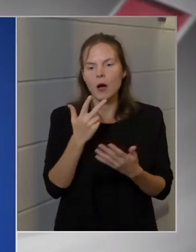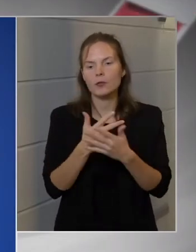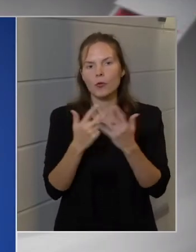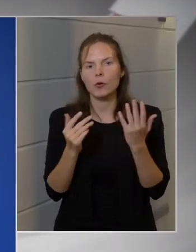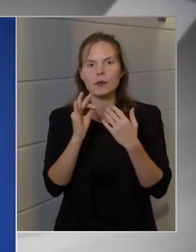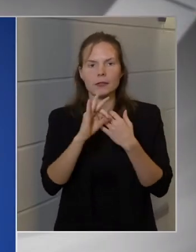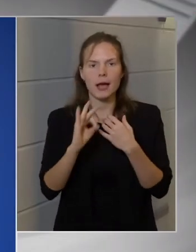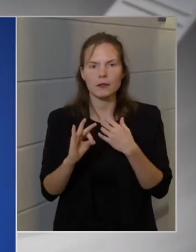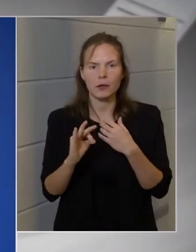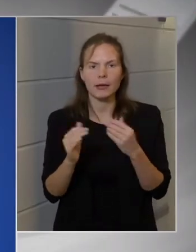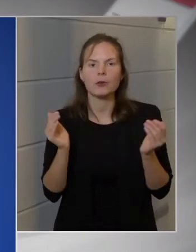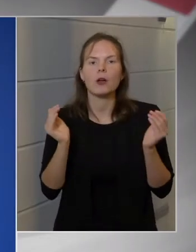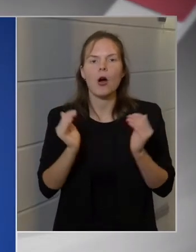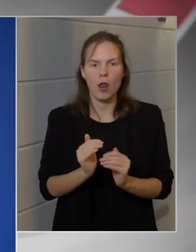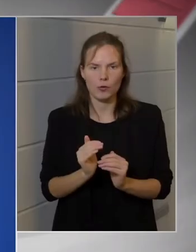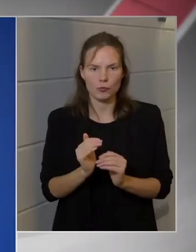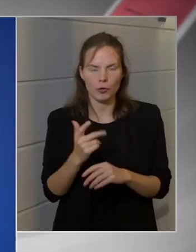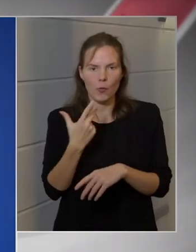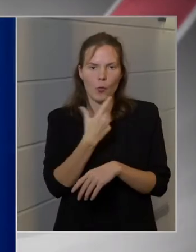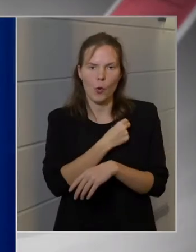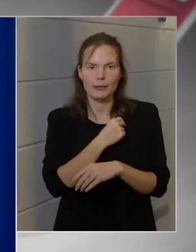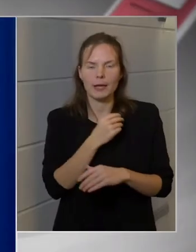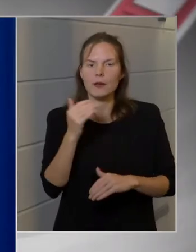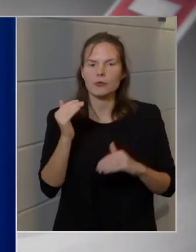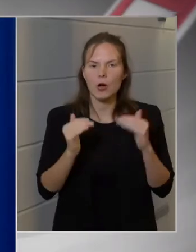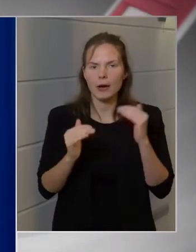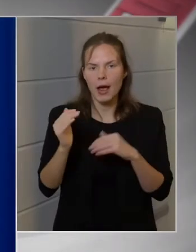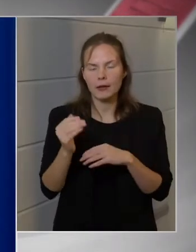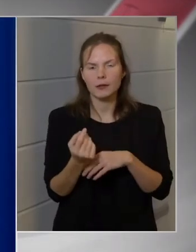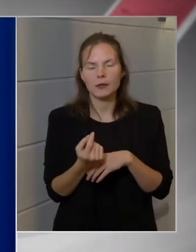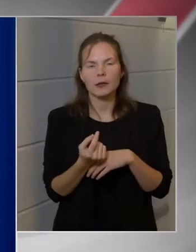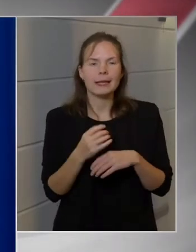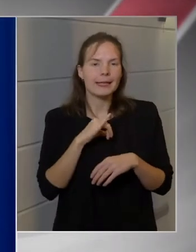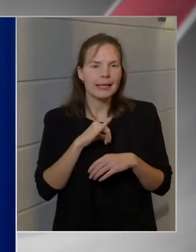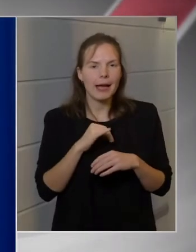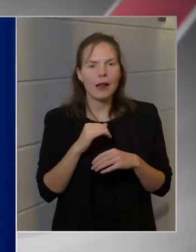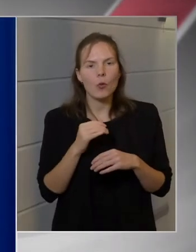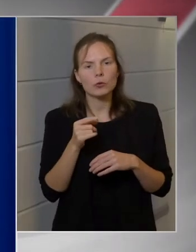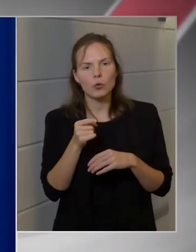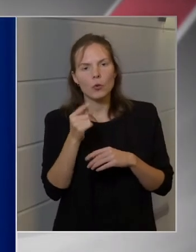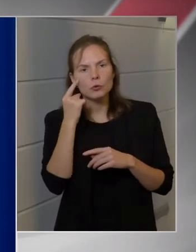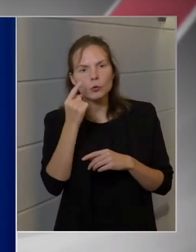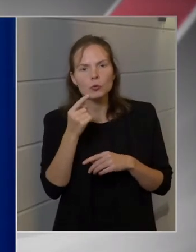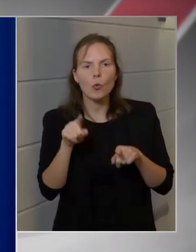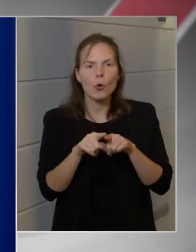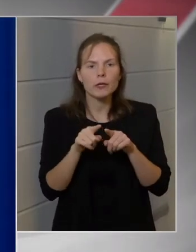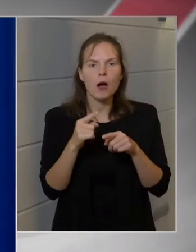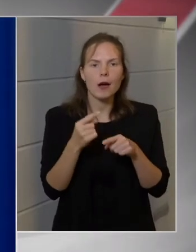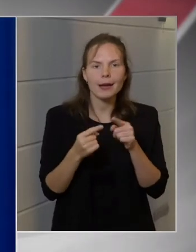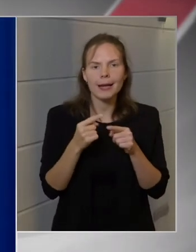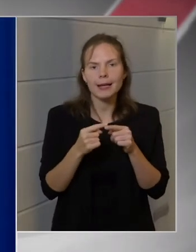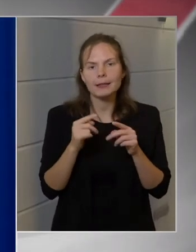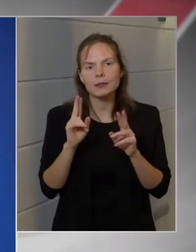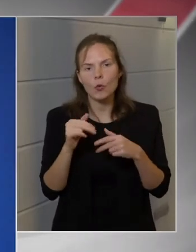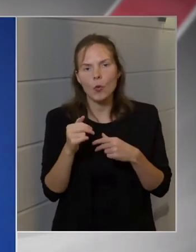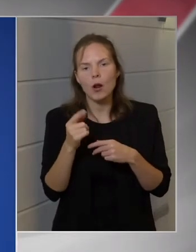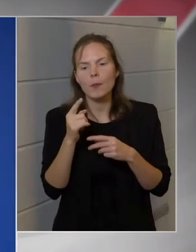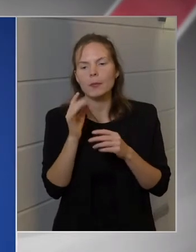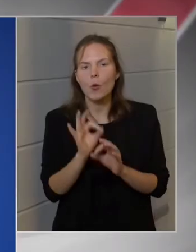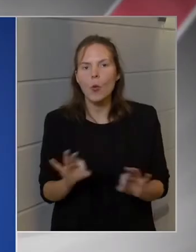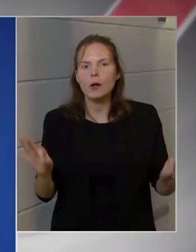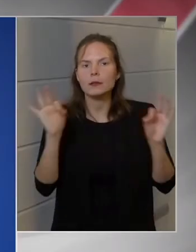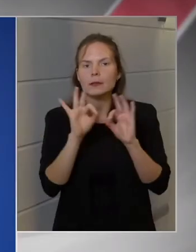az oltottsági arány. Az érdekán, hogy ön tud-e olyan részéről az országnak, ahol ez meghaladja a 80%-ot?